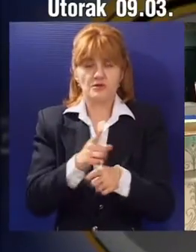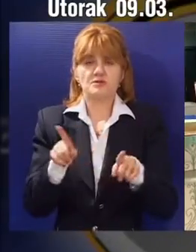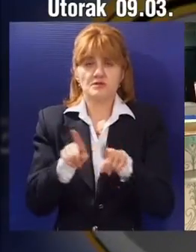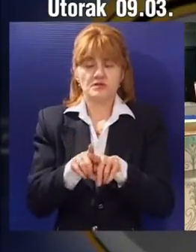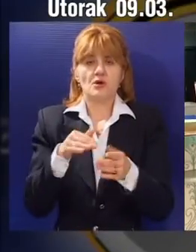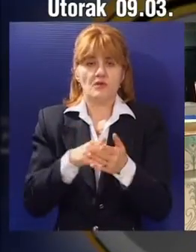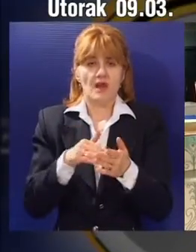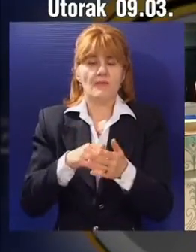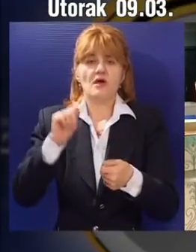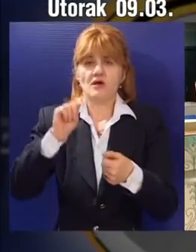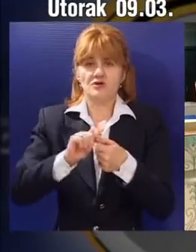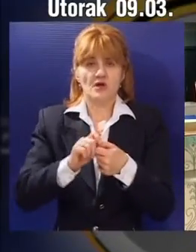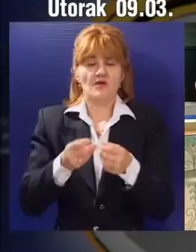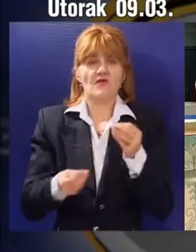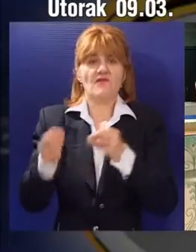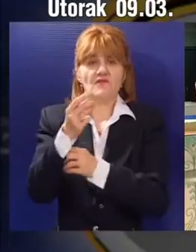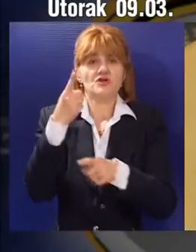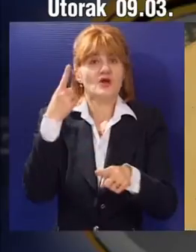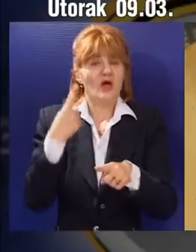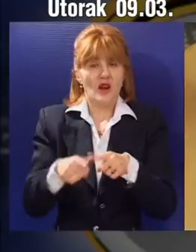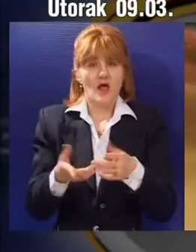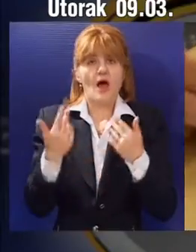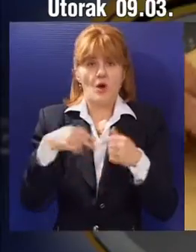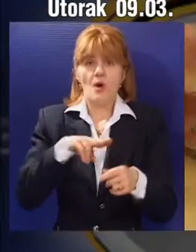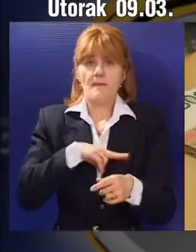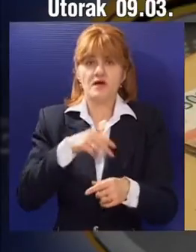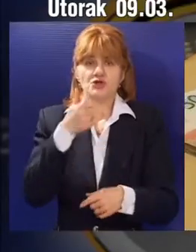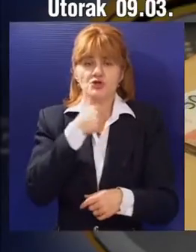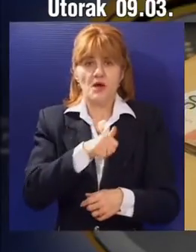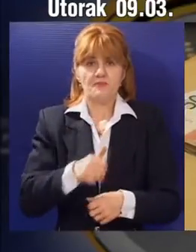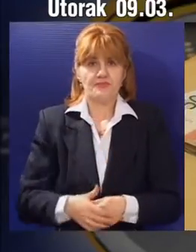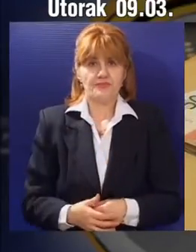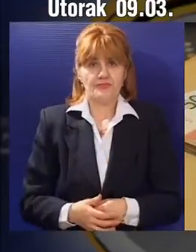svakako treba štedeti. Iz mnogo razloga. I naravno, ako imate šta.